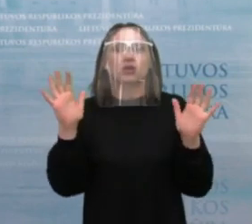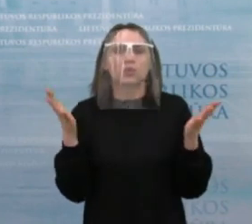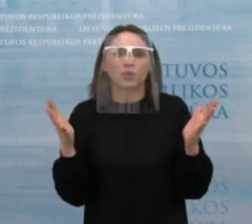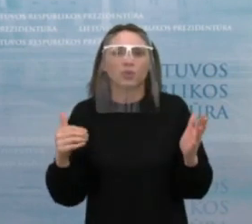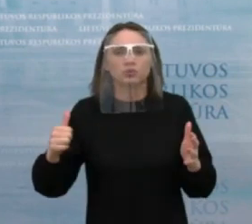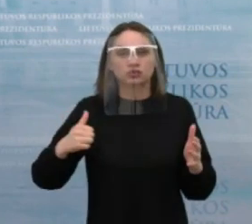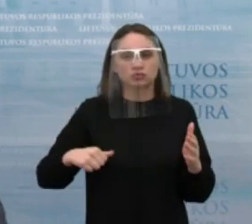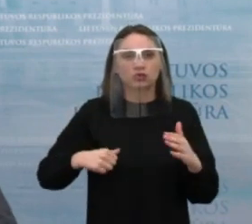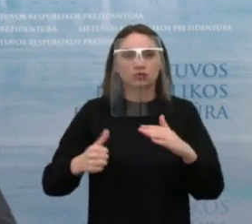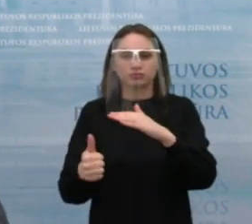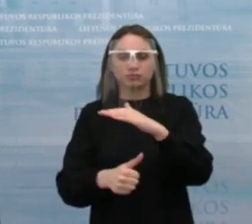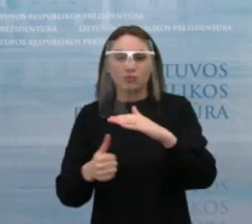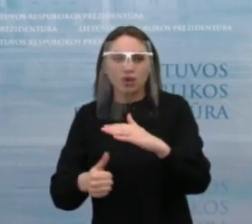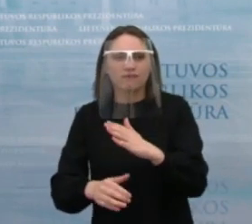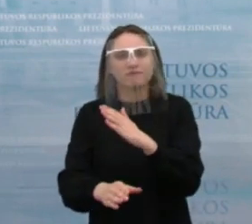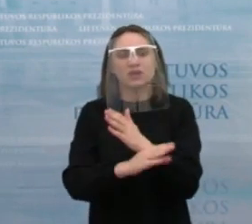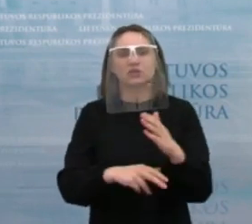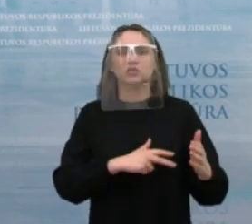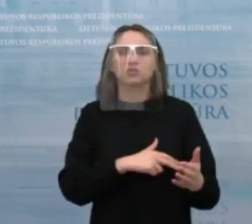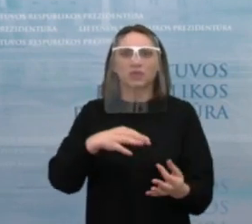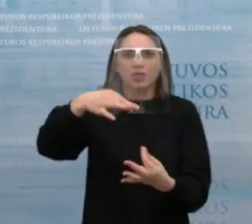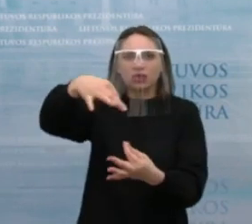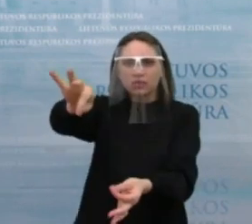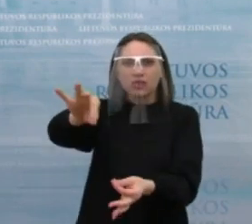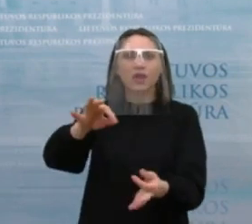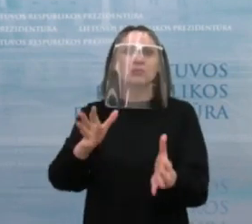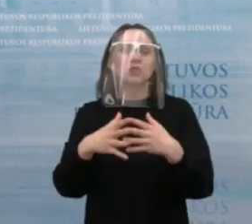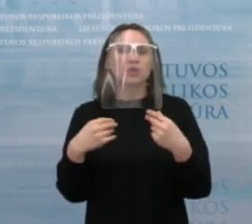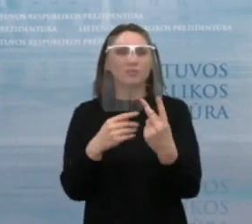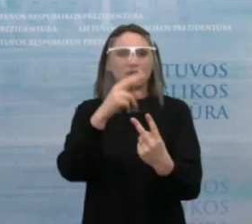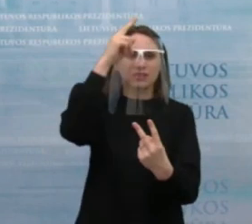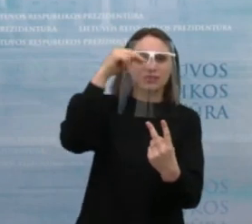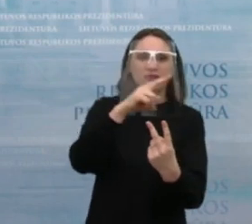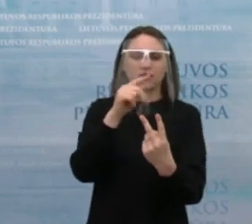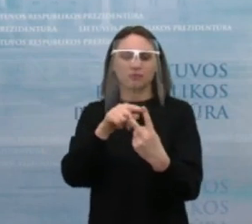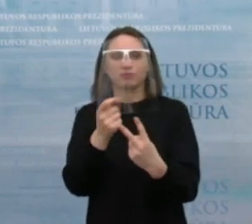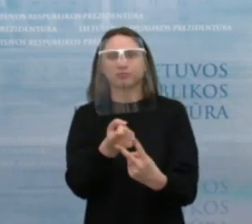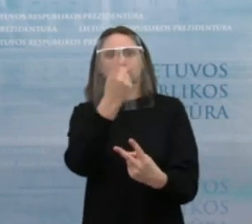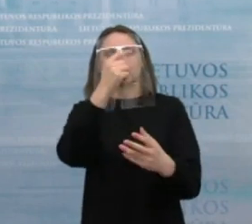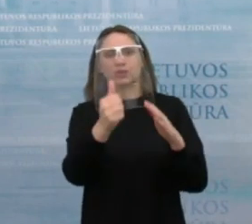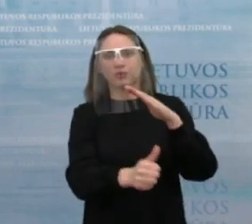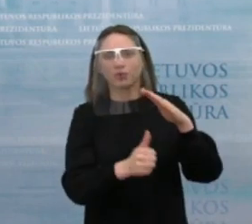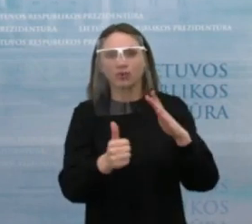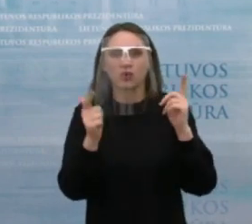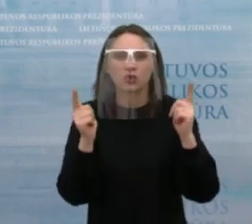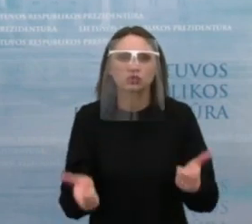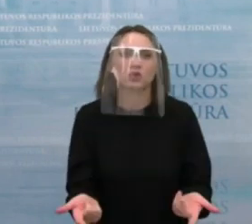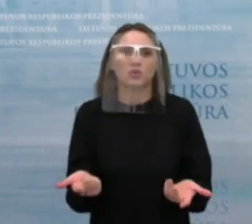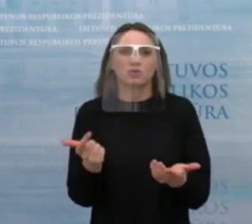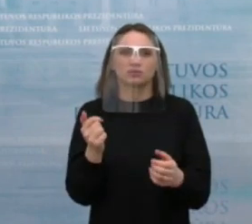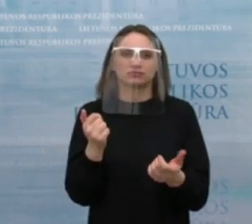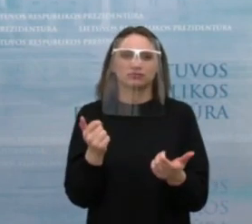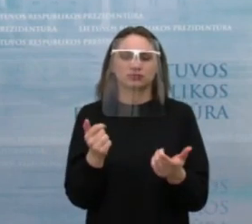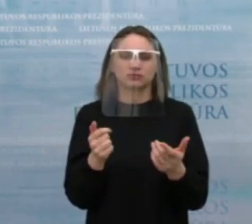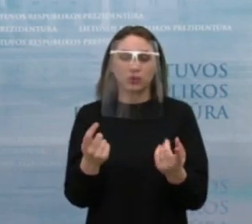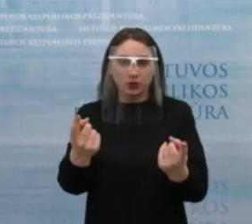žmonės netenka darbo ar vienas asmo šeimoje netenka darbo. Na, be darbių socialinis skurdas yra